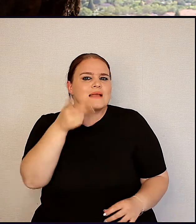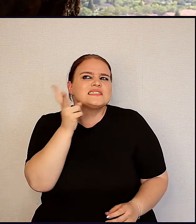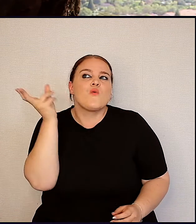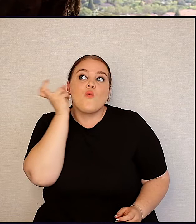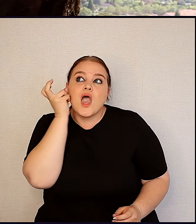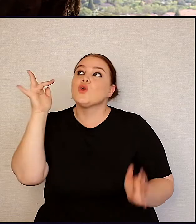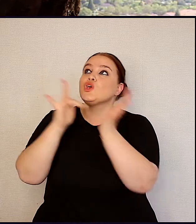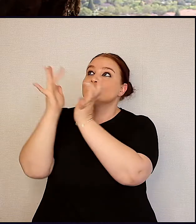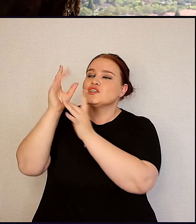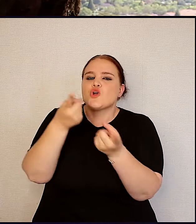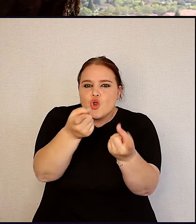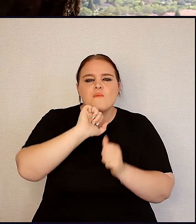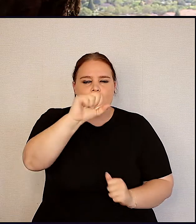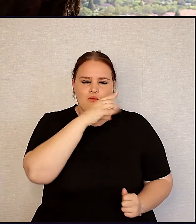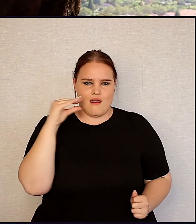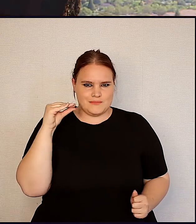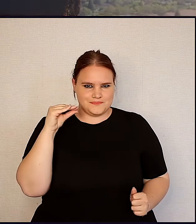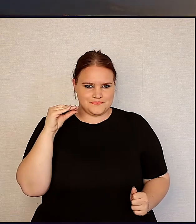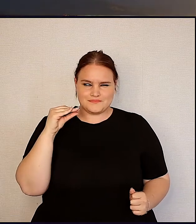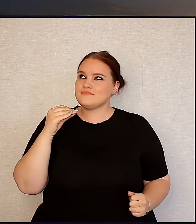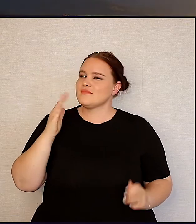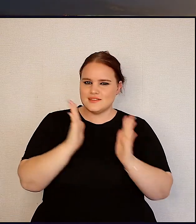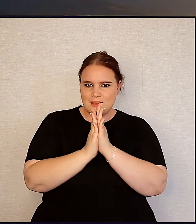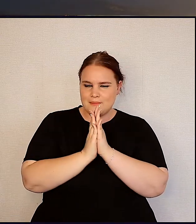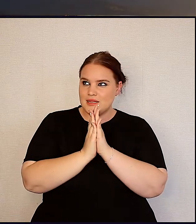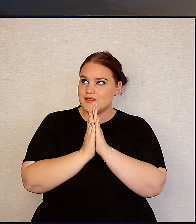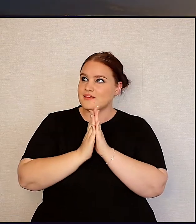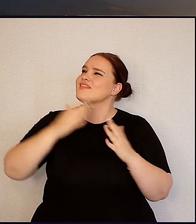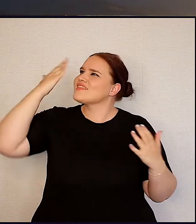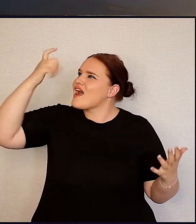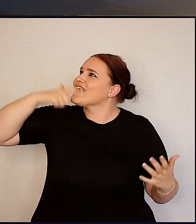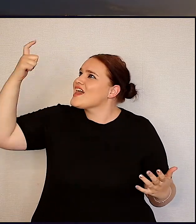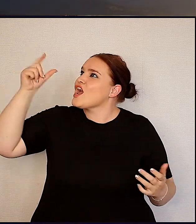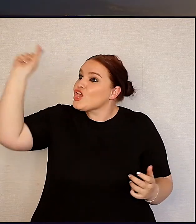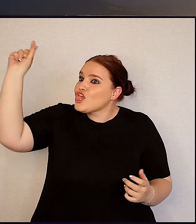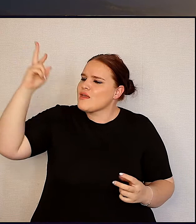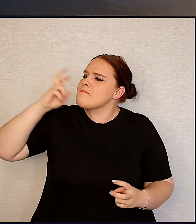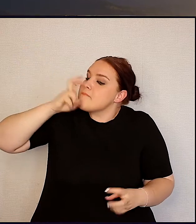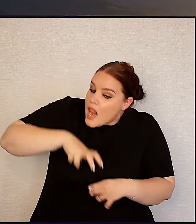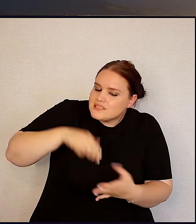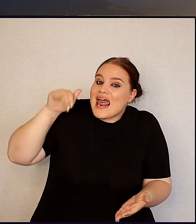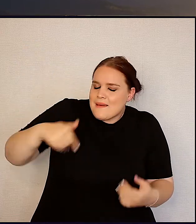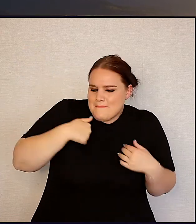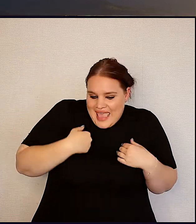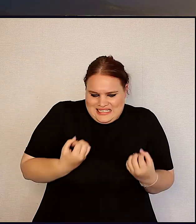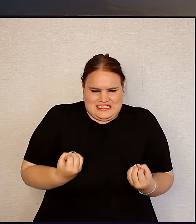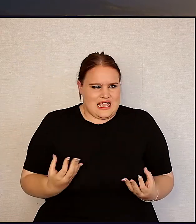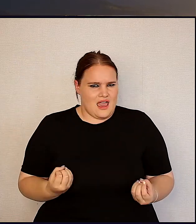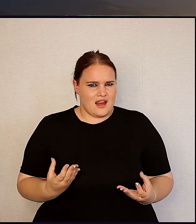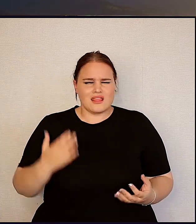hoor, hoe hy jou by die naam roep nie, kom ons bid sal, jyre dankie, dankie dat jy belangstel in ons seer,